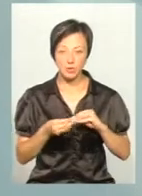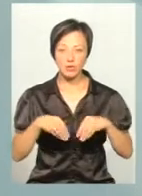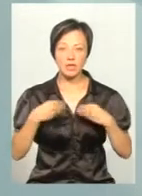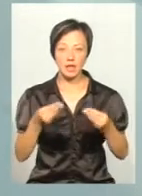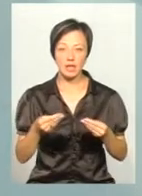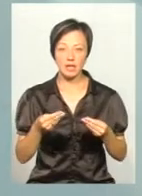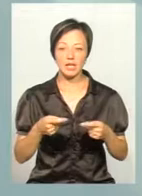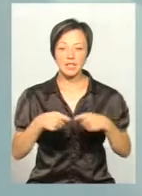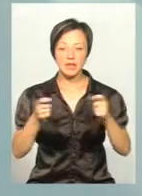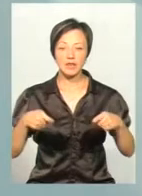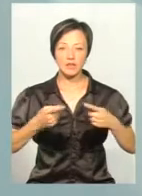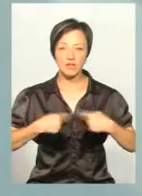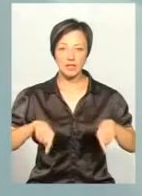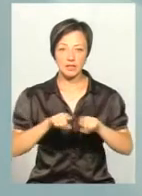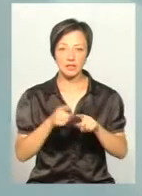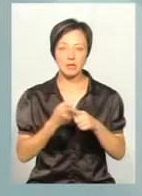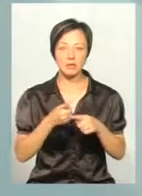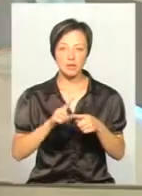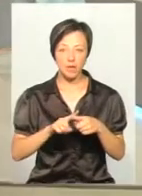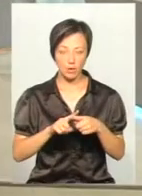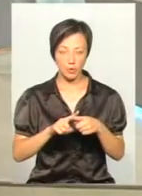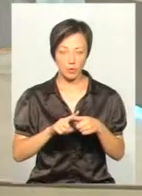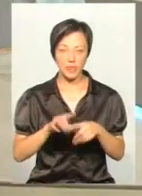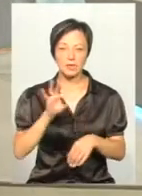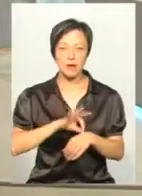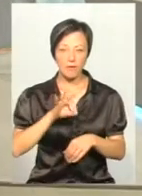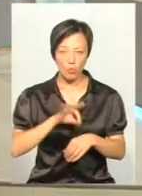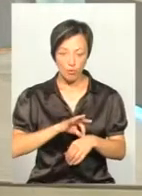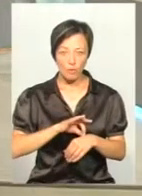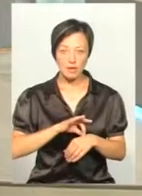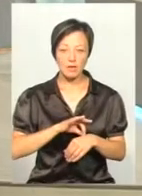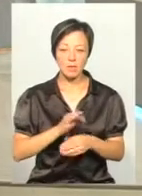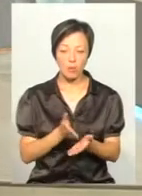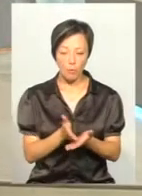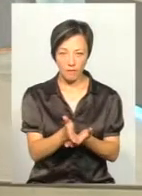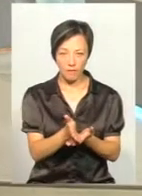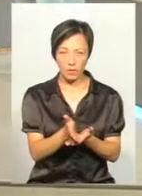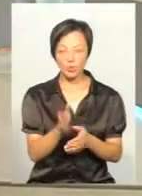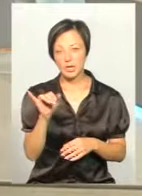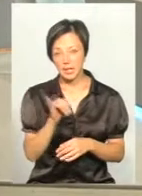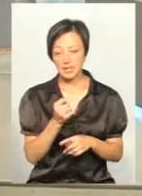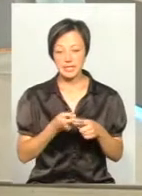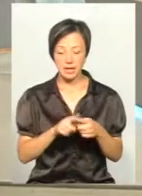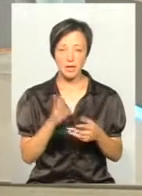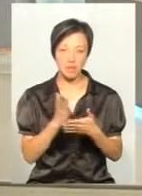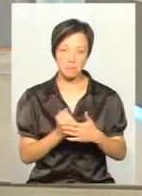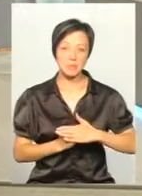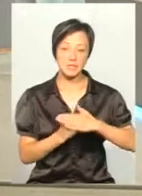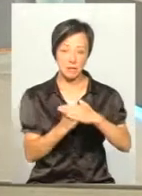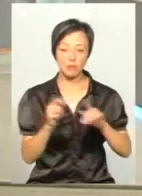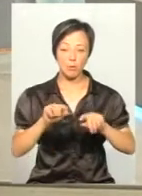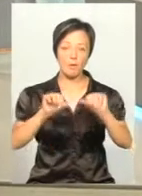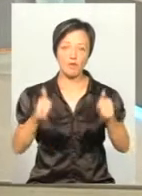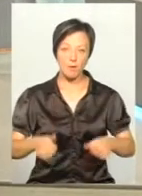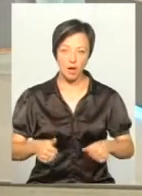завідувачі відділенням дального захворювання даного профілю. І це вже є підстава для того, щоб